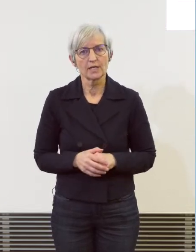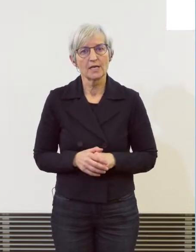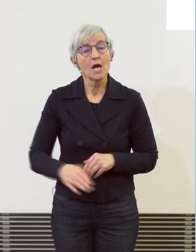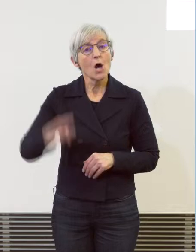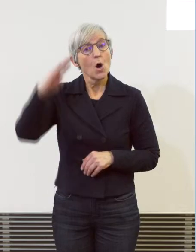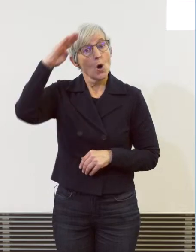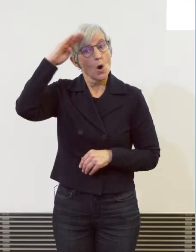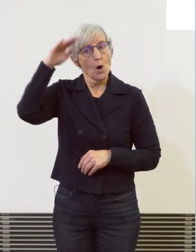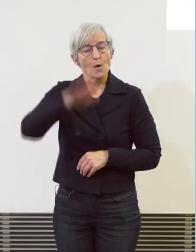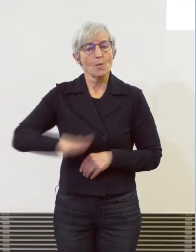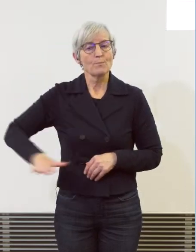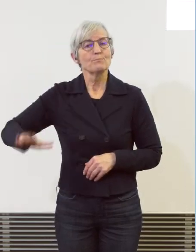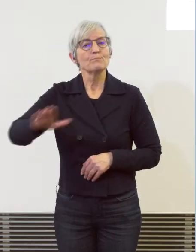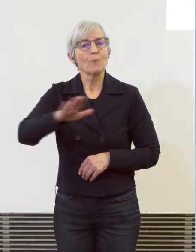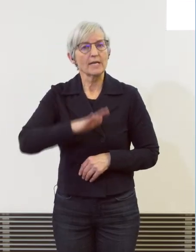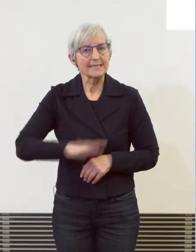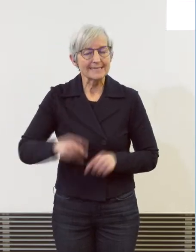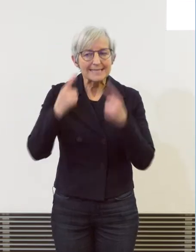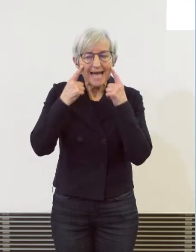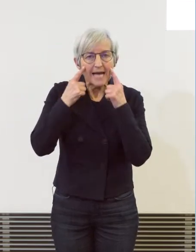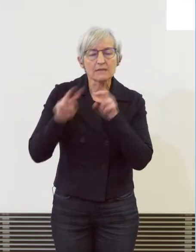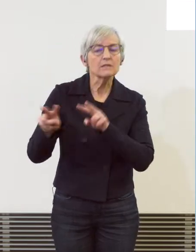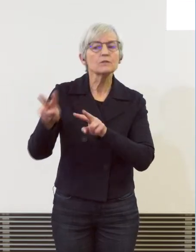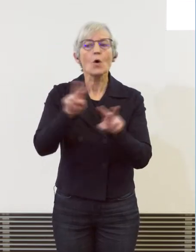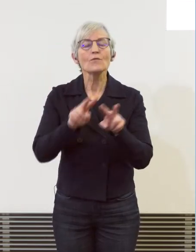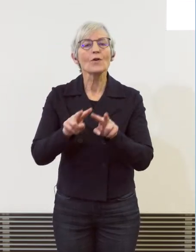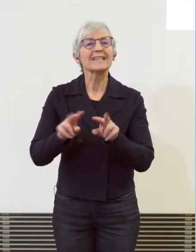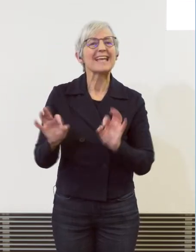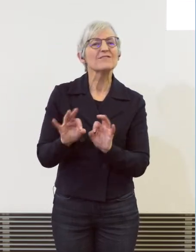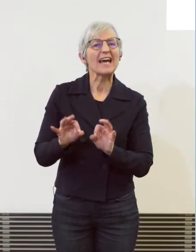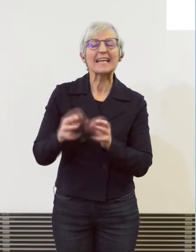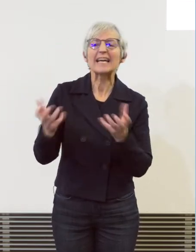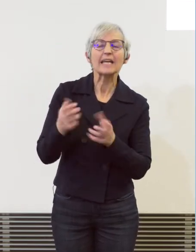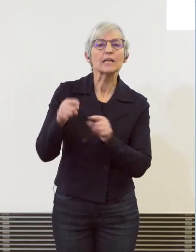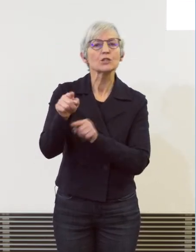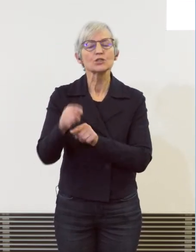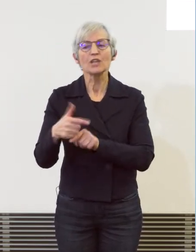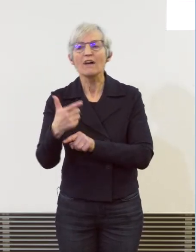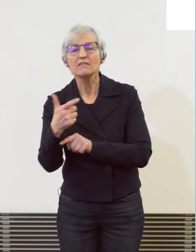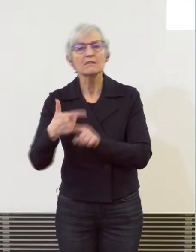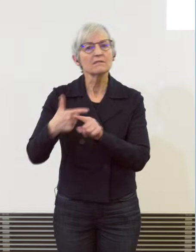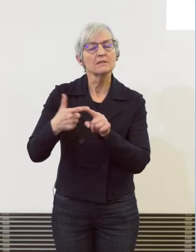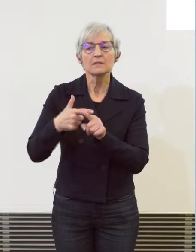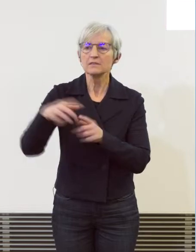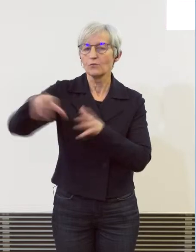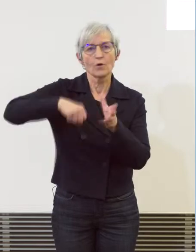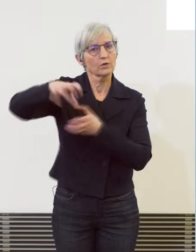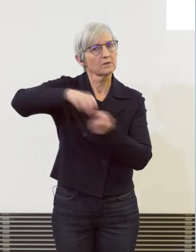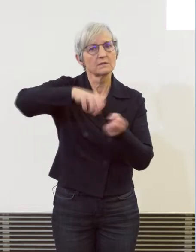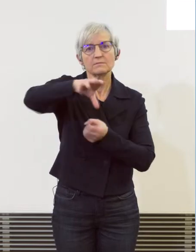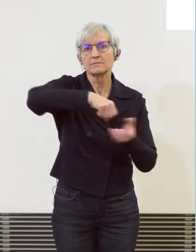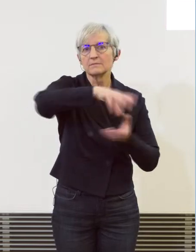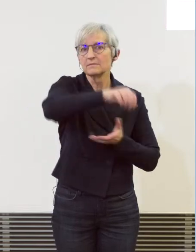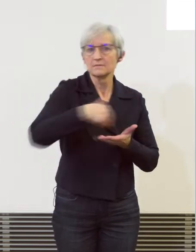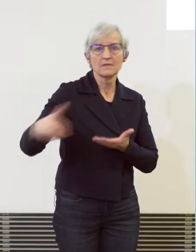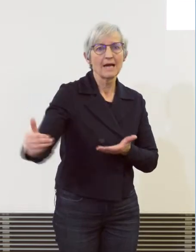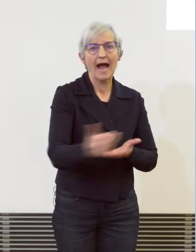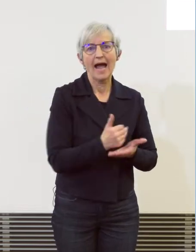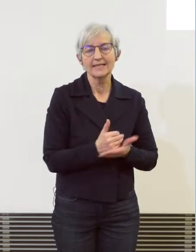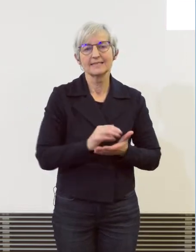sehr konsequent gefährliche Gegenstände ein und sie müssen sich auch zunehmend selber sehr eng schützen.